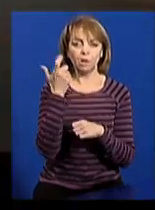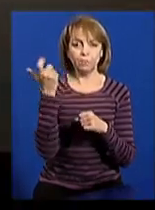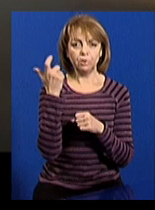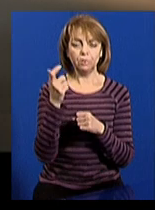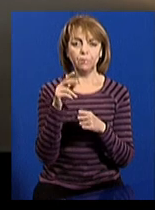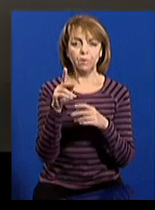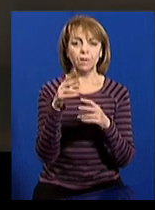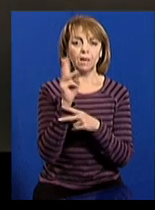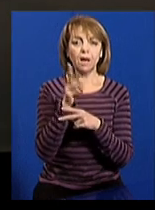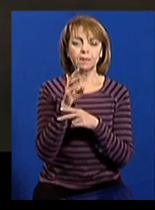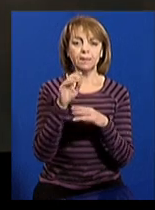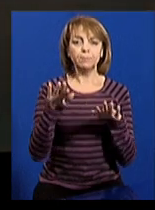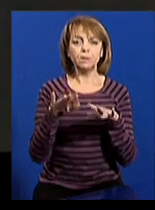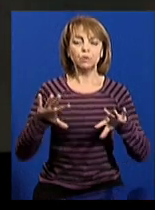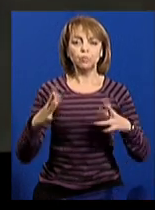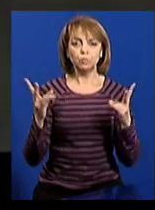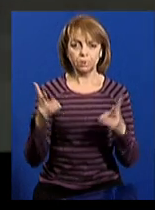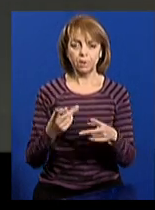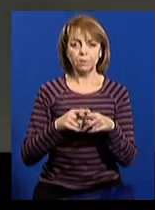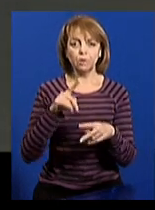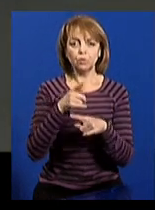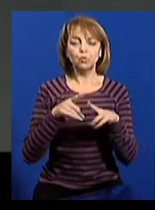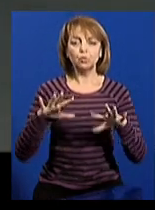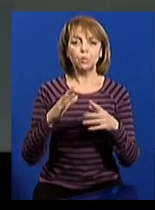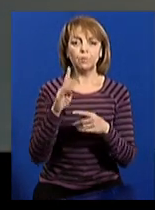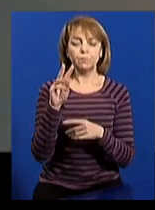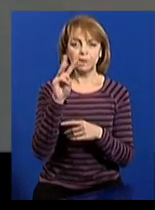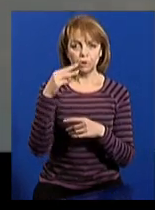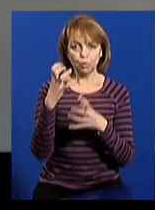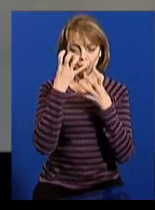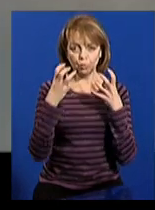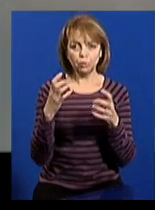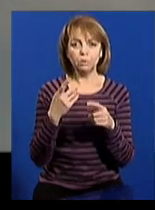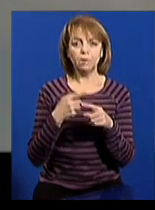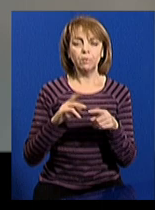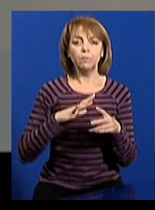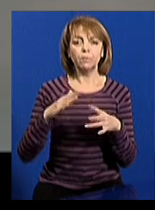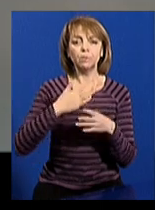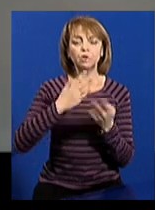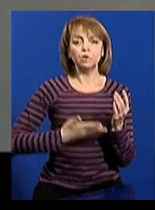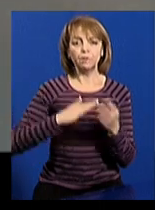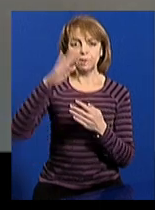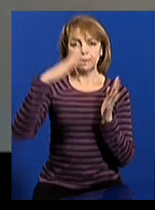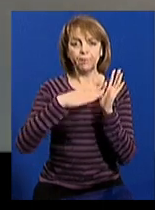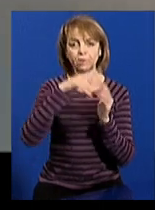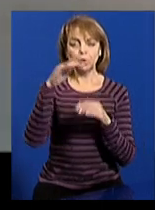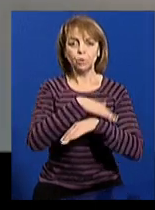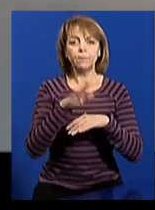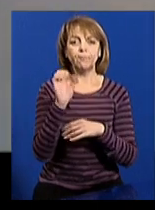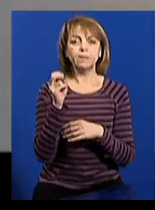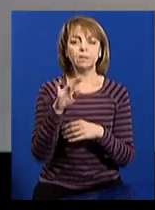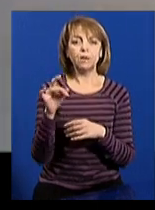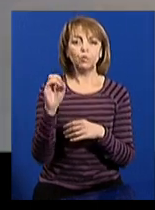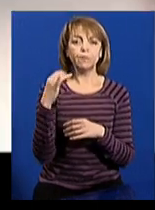Ось кадри з місця події. Вибух стався о пів на четверту ранку. Банкомат розташований у житловій дев'ятиповерхівці на вулиці Валдайській. Це Основ